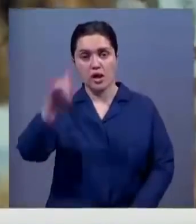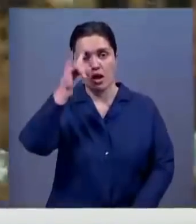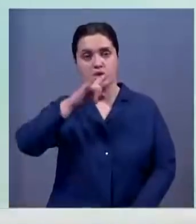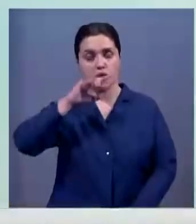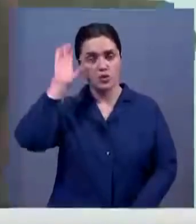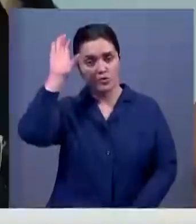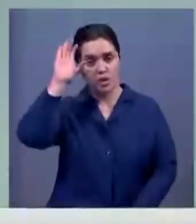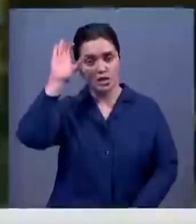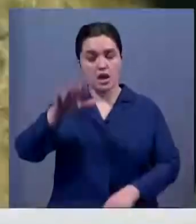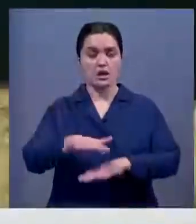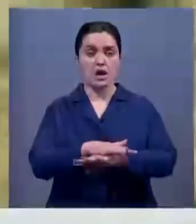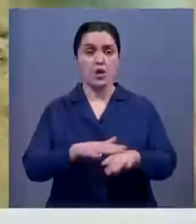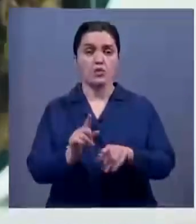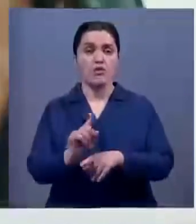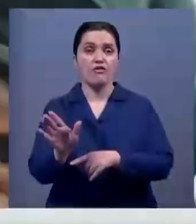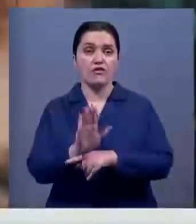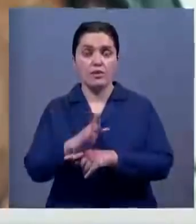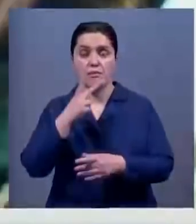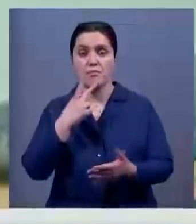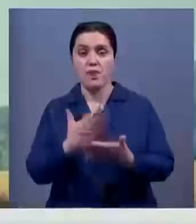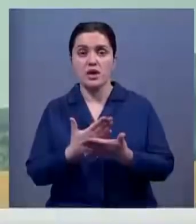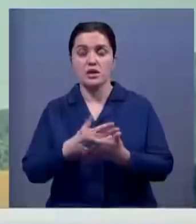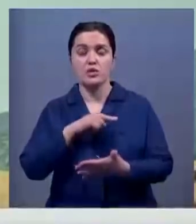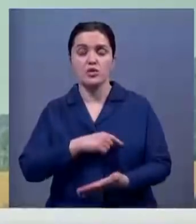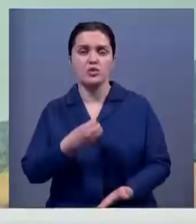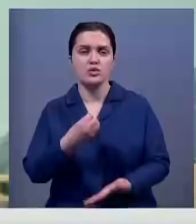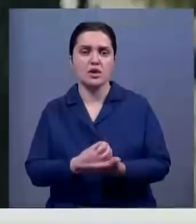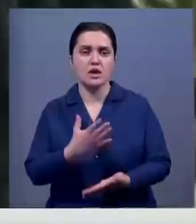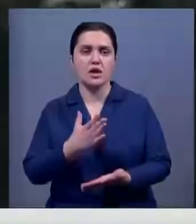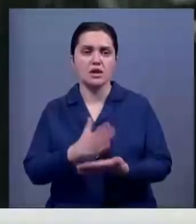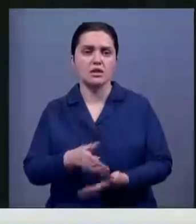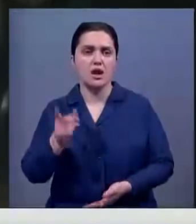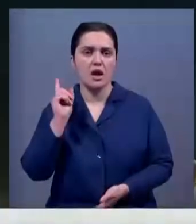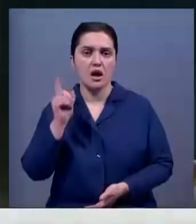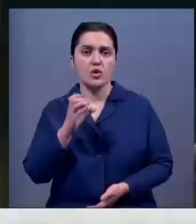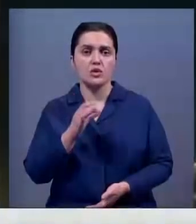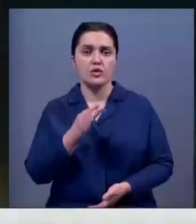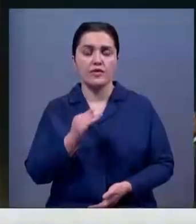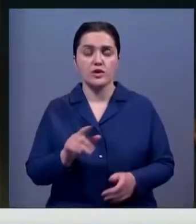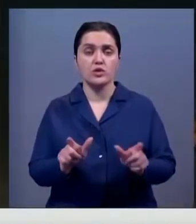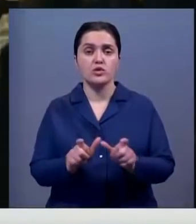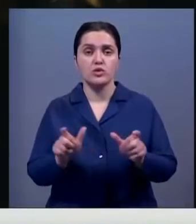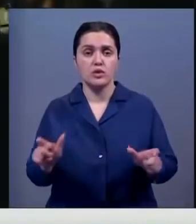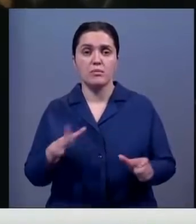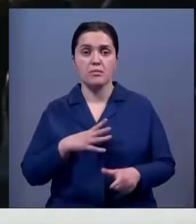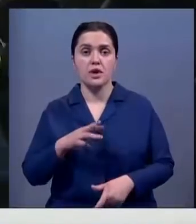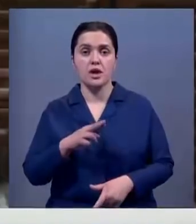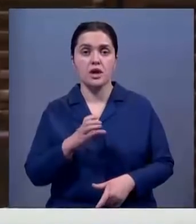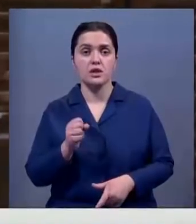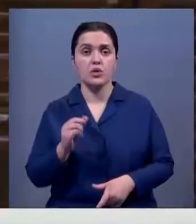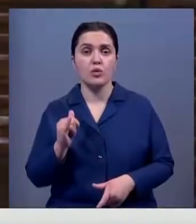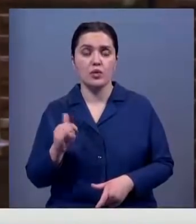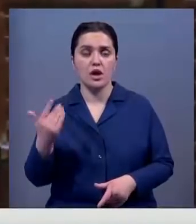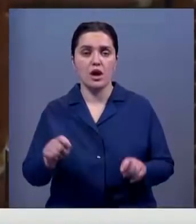народов. Также в фильме показаны духовные ценности тариката Ясави, религиозно-суфийской школы, основанной Хаджай Ахмедом Ясави.